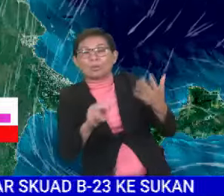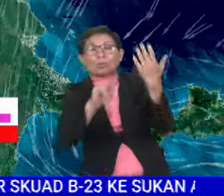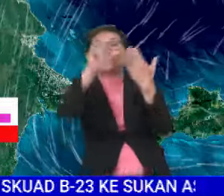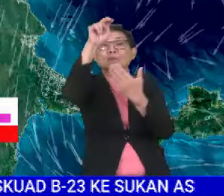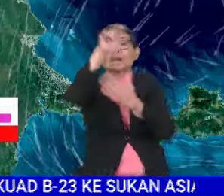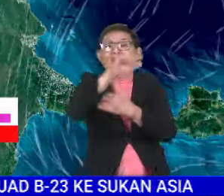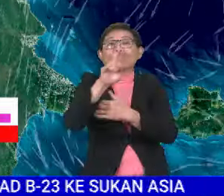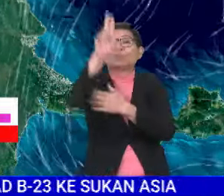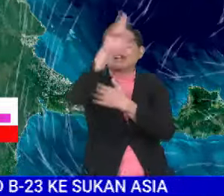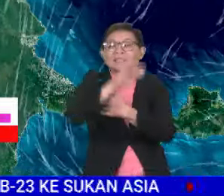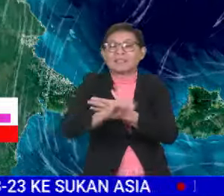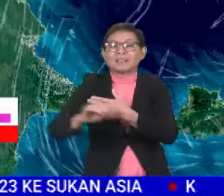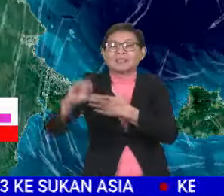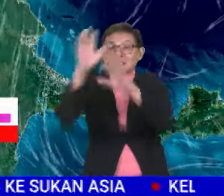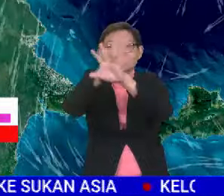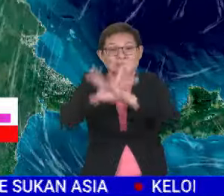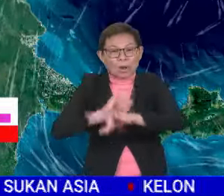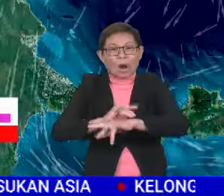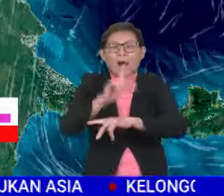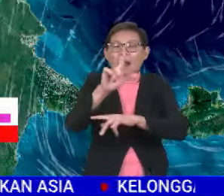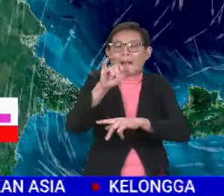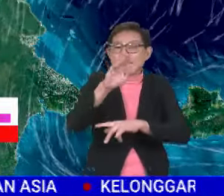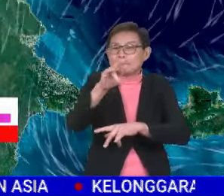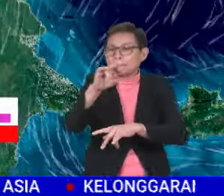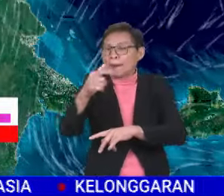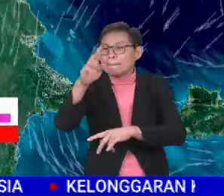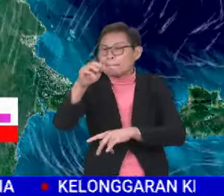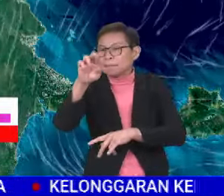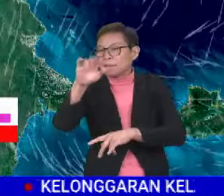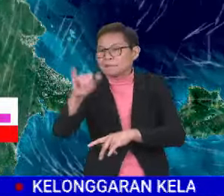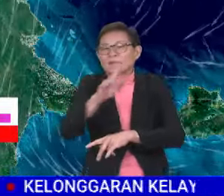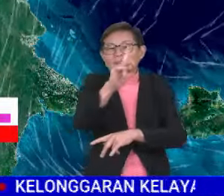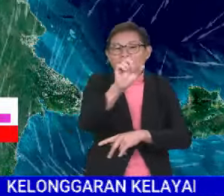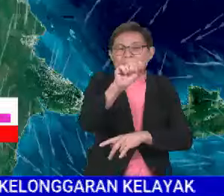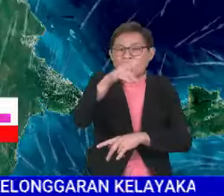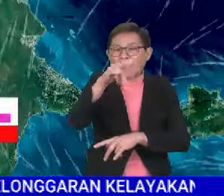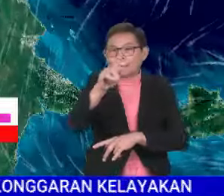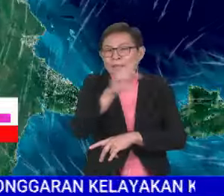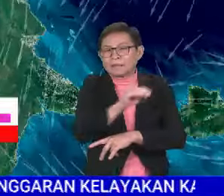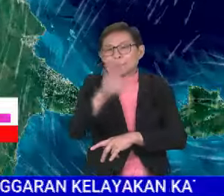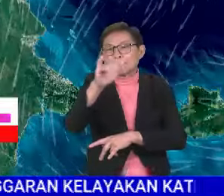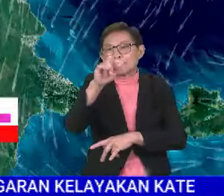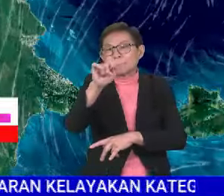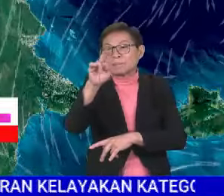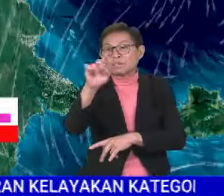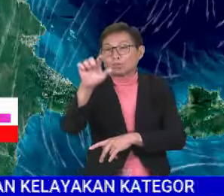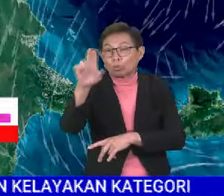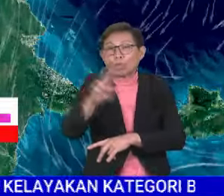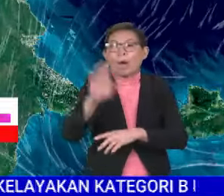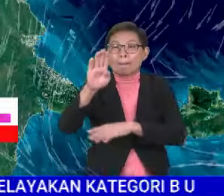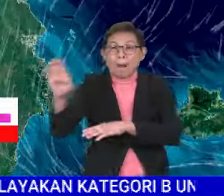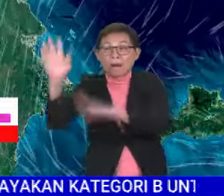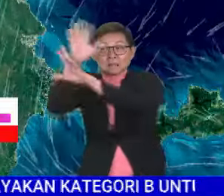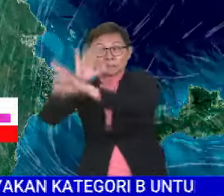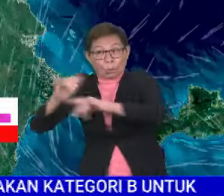utara dan juga pedalaman di negeri Sarawak yang melibatkan bahagian Limbang, Miri, Kapit dan juga di bahagian Bintulu. Di bahagian barat